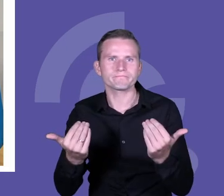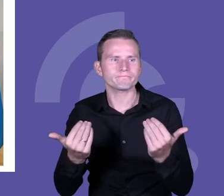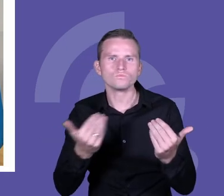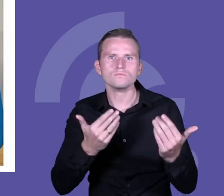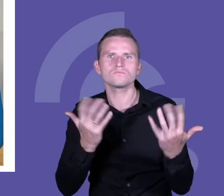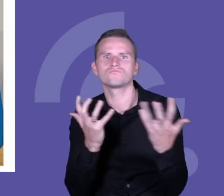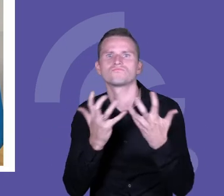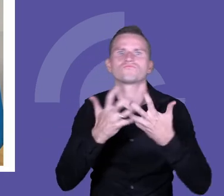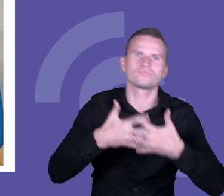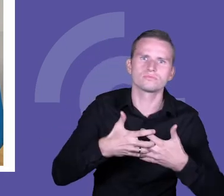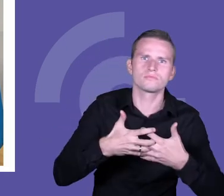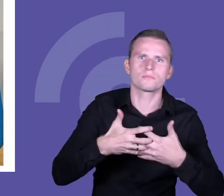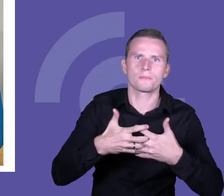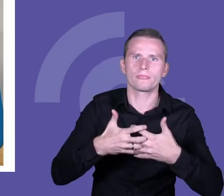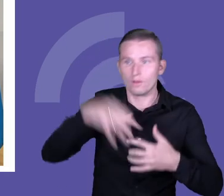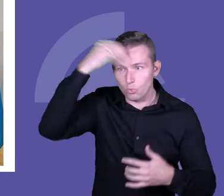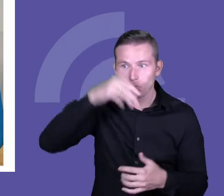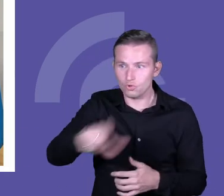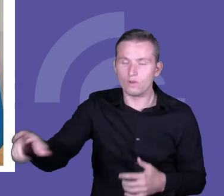realnym życiem, z tym ich światem.